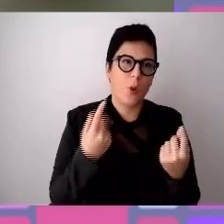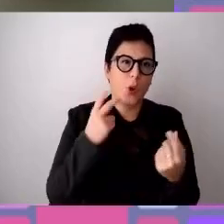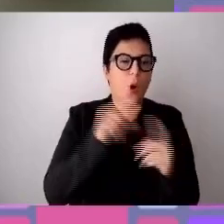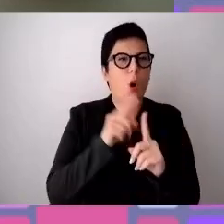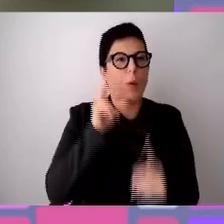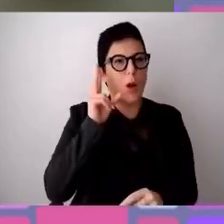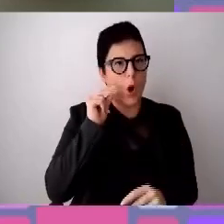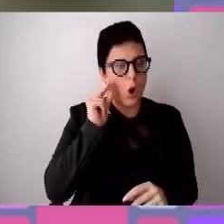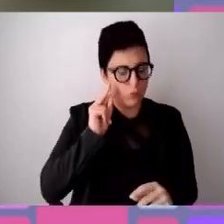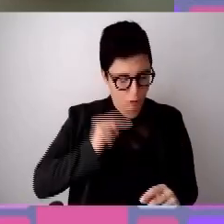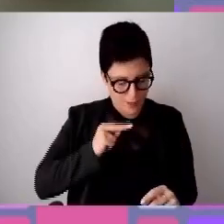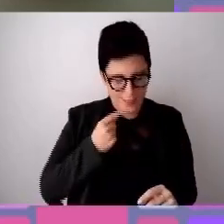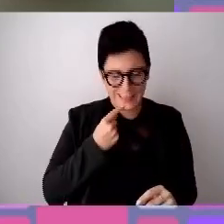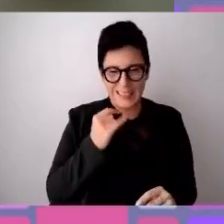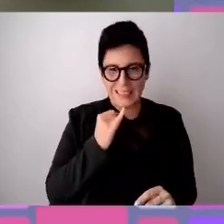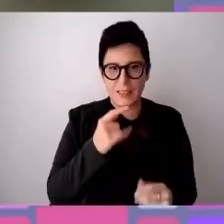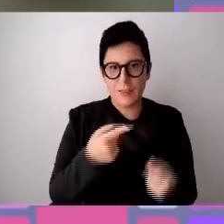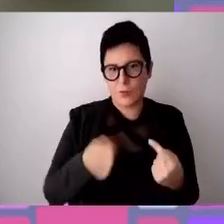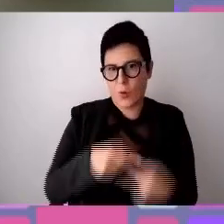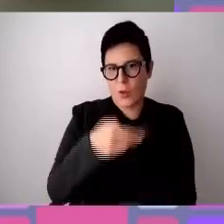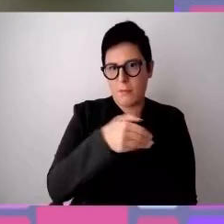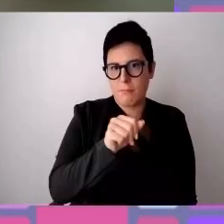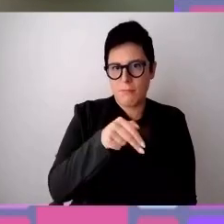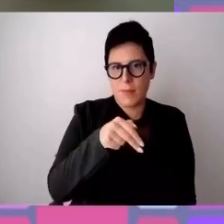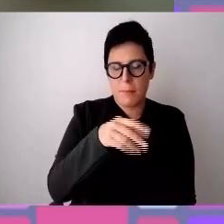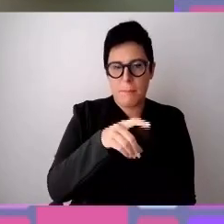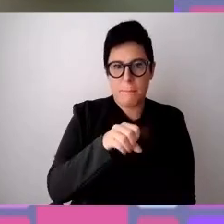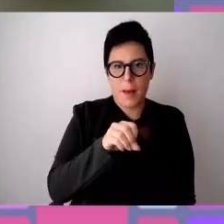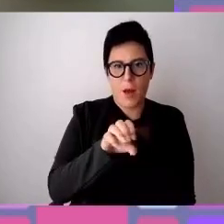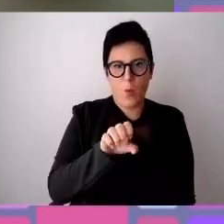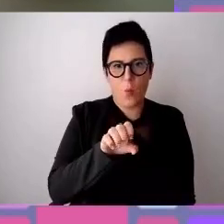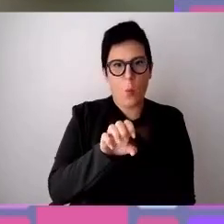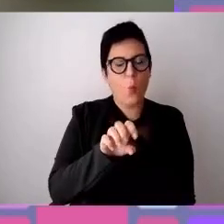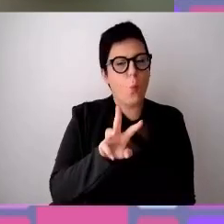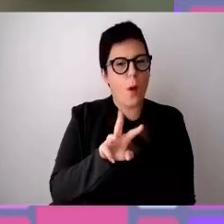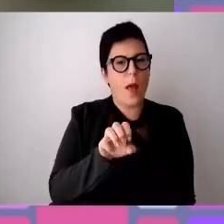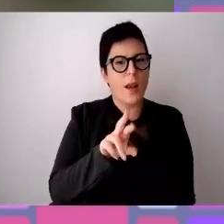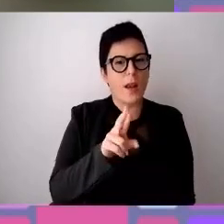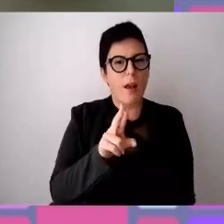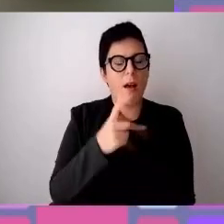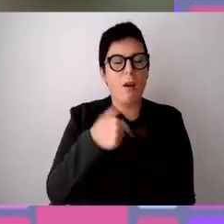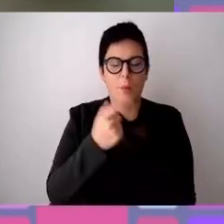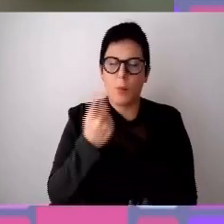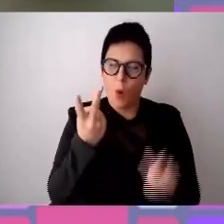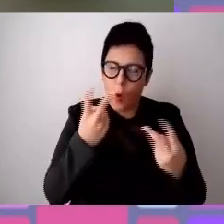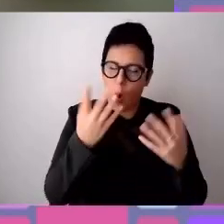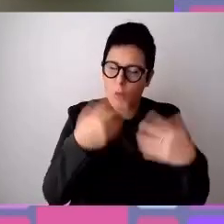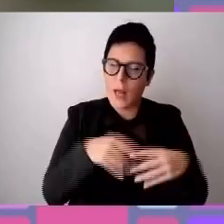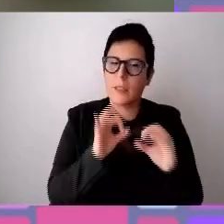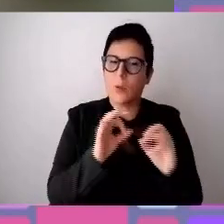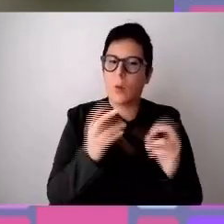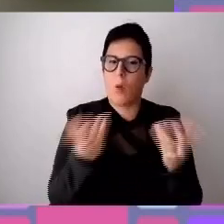organizzazione, noi per esempio come Manpower al nostro interno abbiamo utilizzato una survey su questo, poi ne parleremo, ma fino poi ovviamente alla